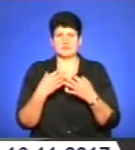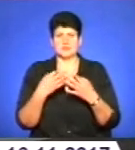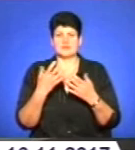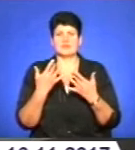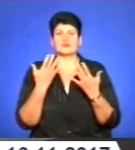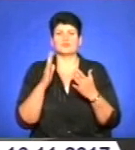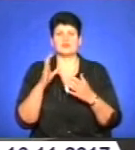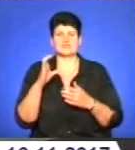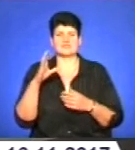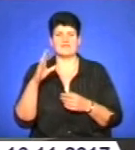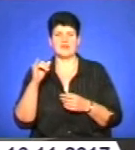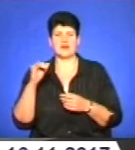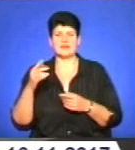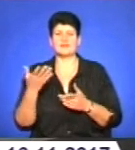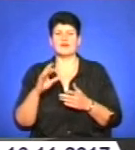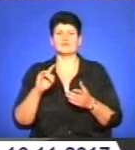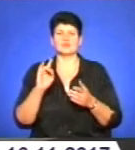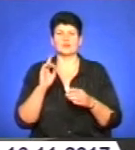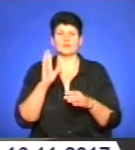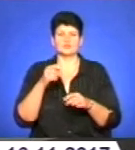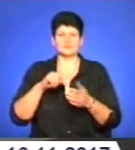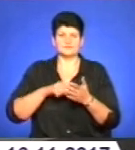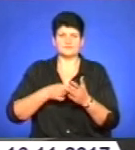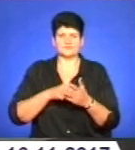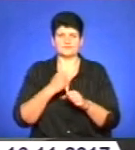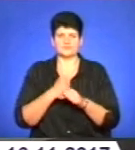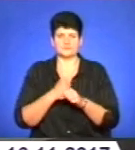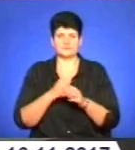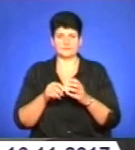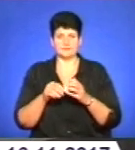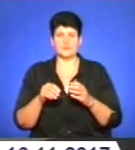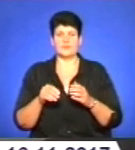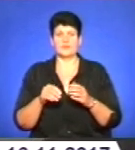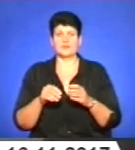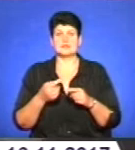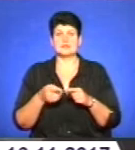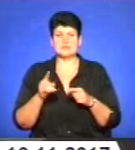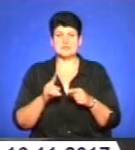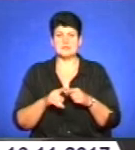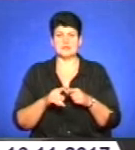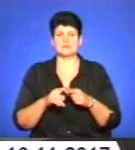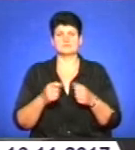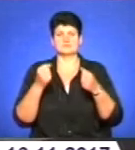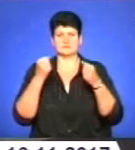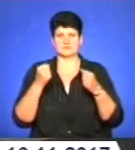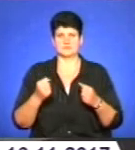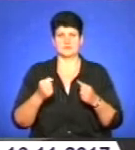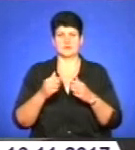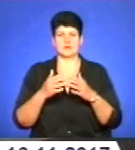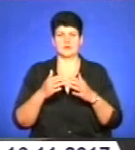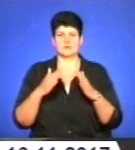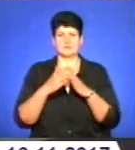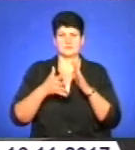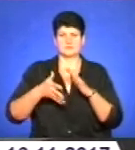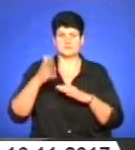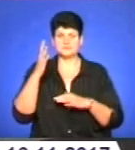будуть сваї, яким методом будуть внесені в орунт, але це є багатотонна багатоповерхівка, яка